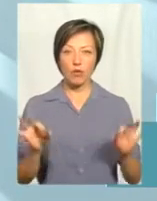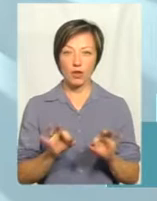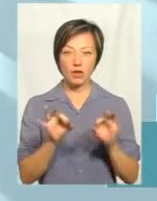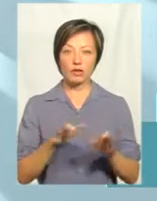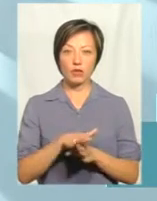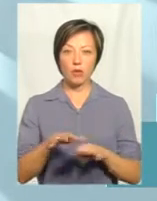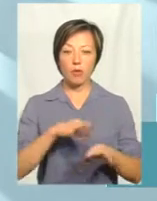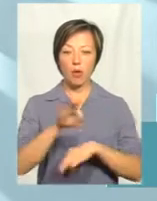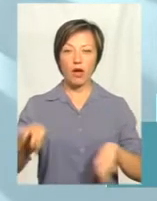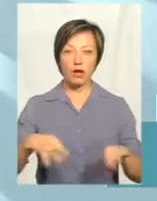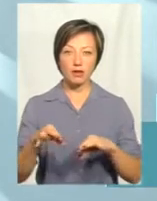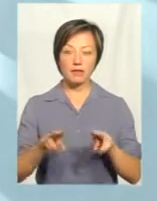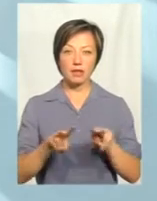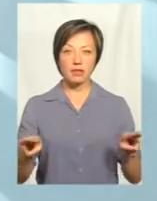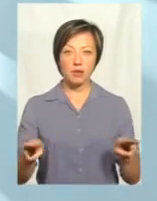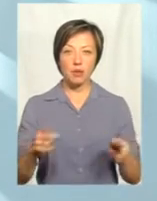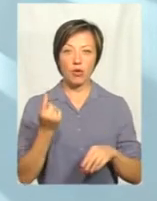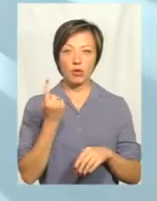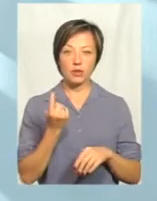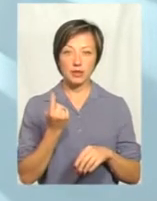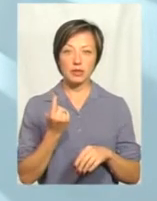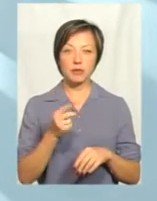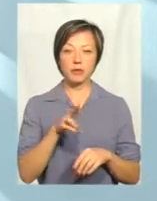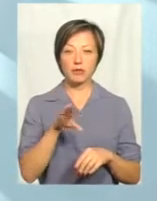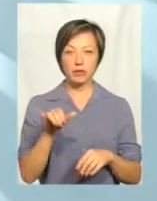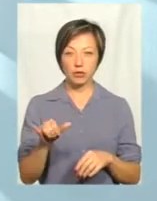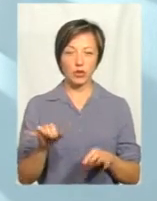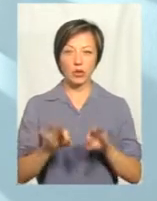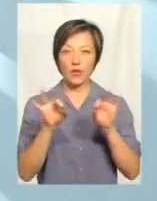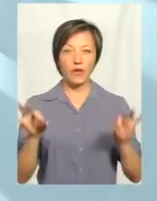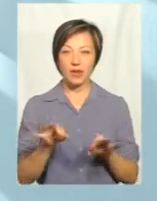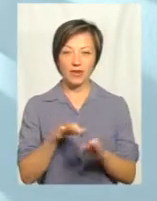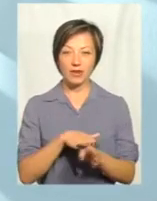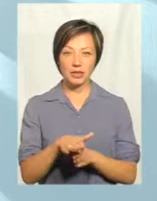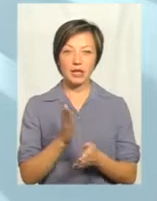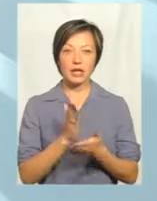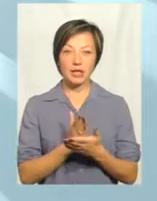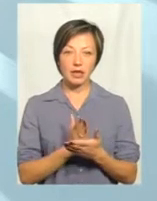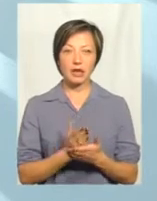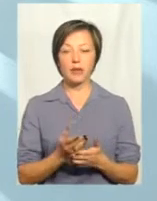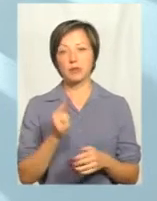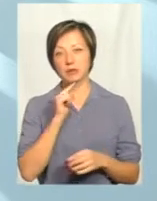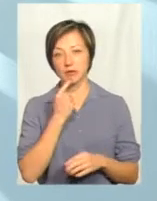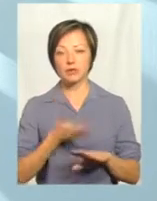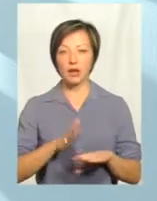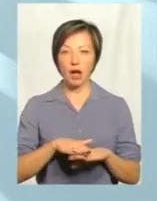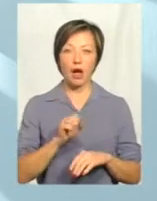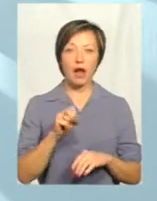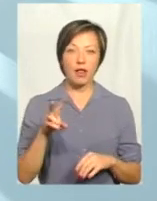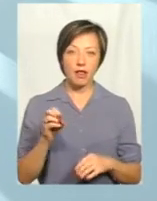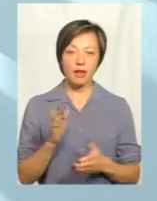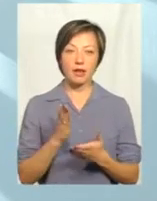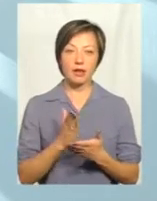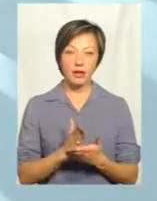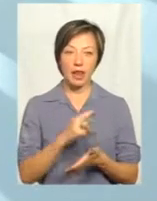проєктів, так само 11-професійне училище теж його ніколи не реалізовувало. Є якісь певні трудності, складності, але є вже